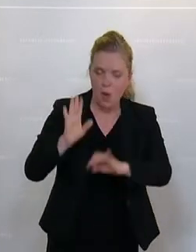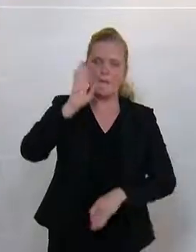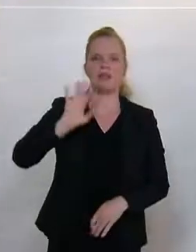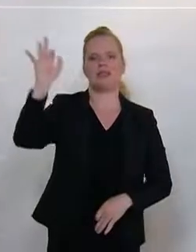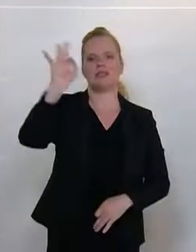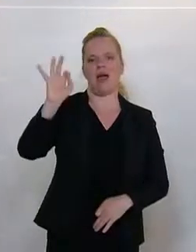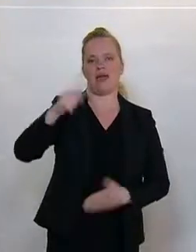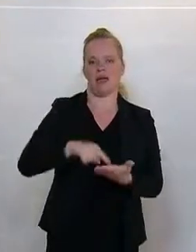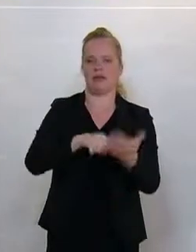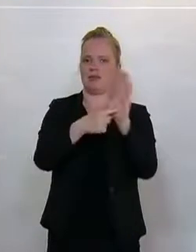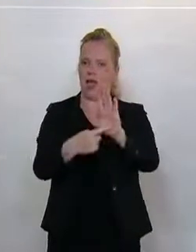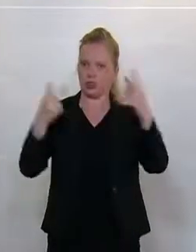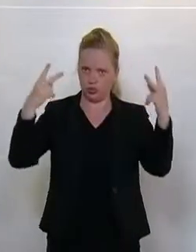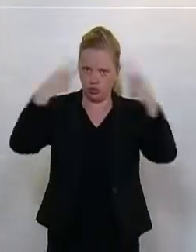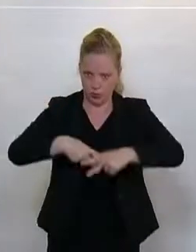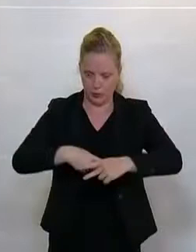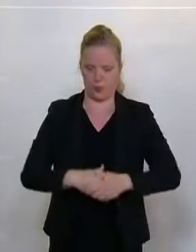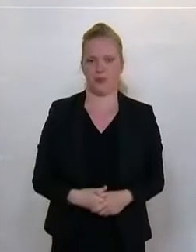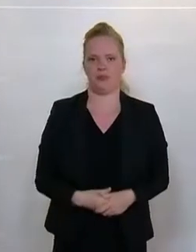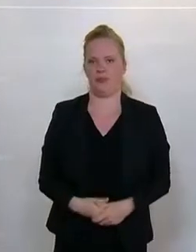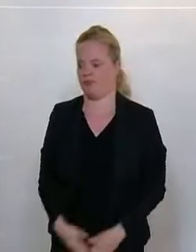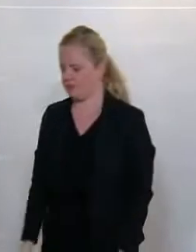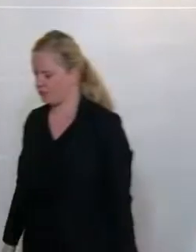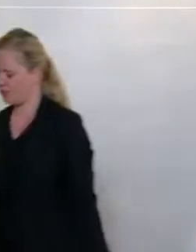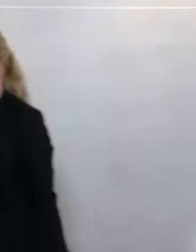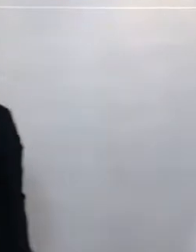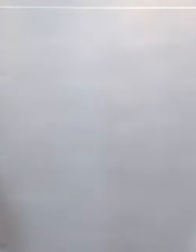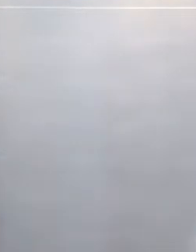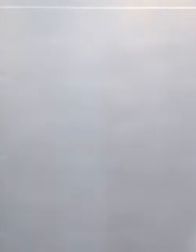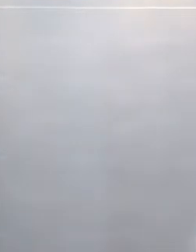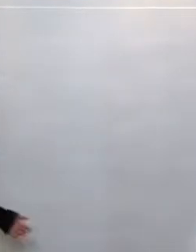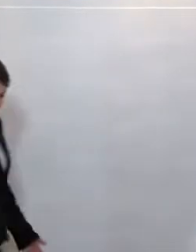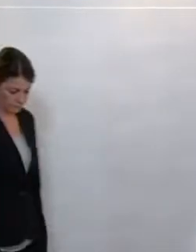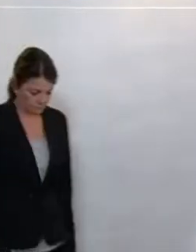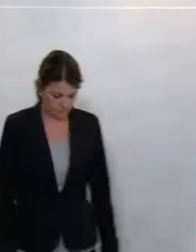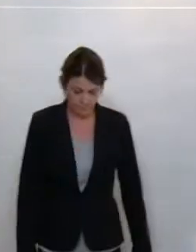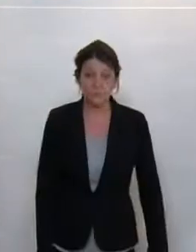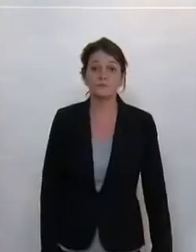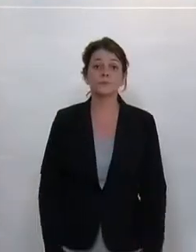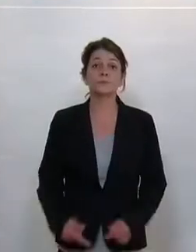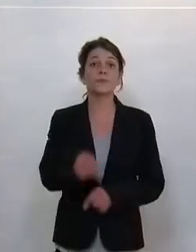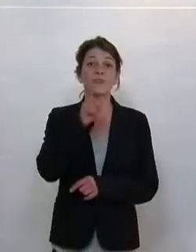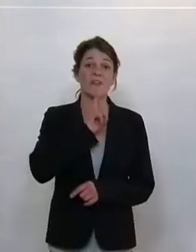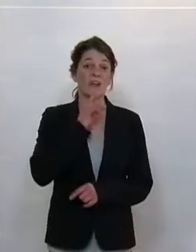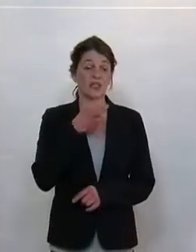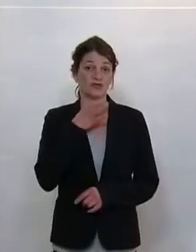ein Zeichen der Zustimmung. Das ist die Minderheit, der Antrag